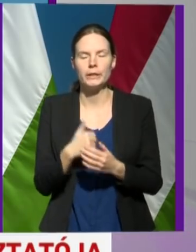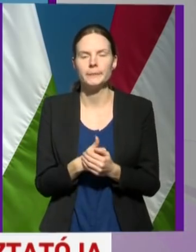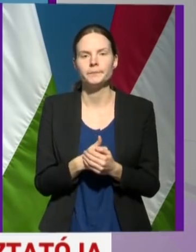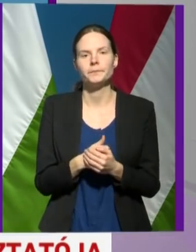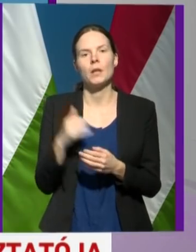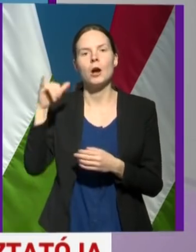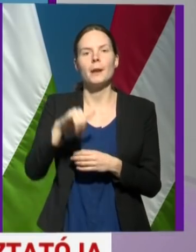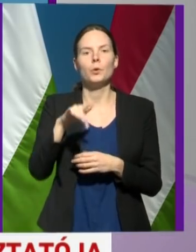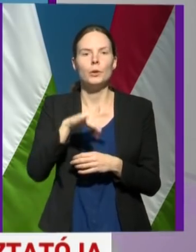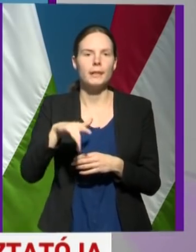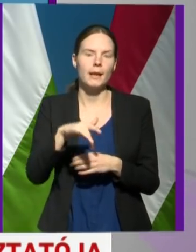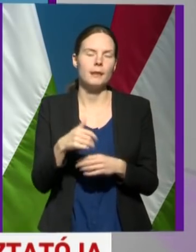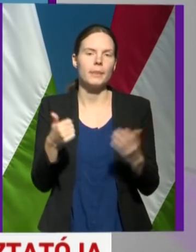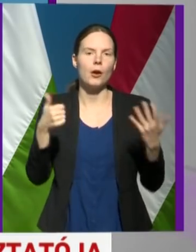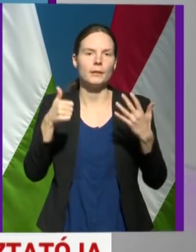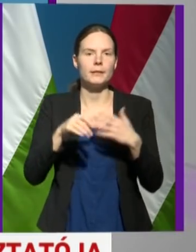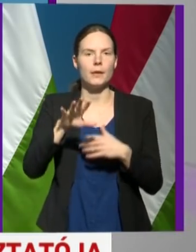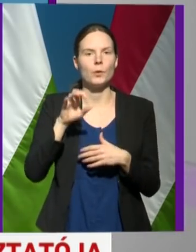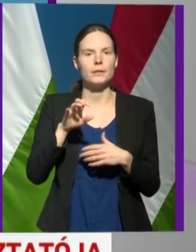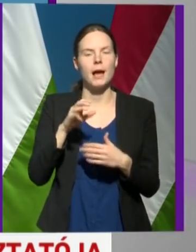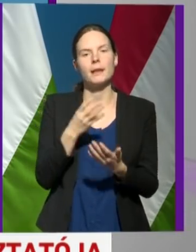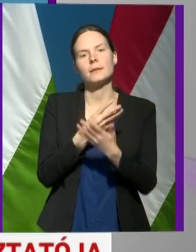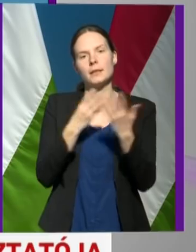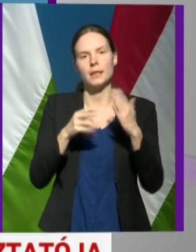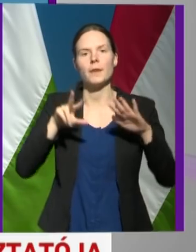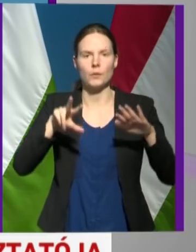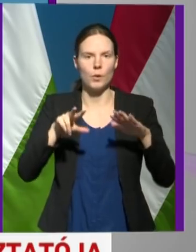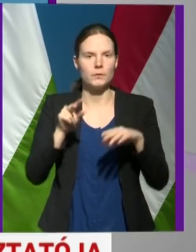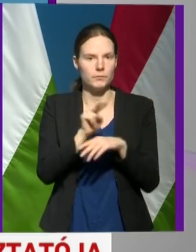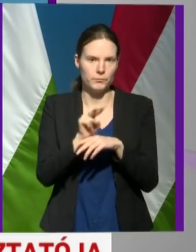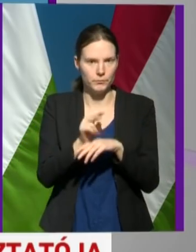repülőtereken pedig 6598-at.